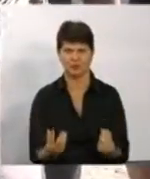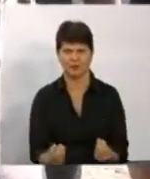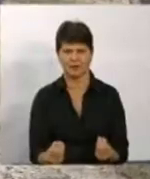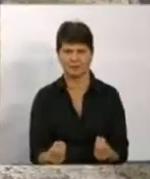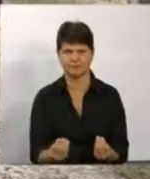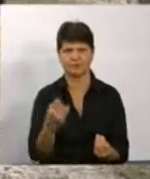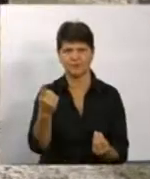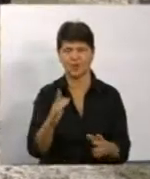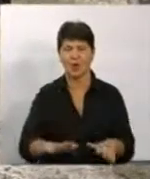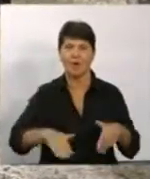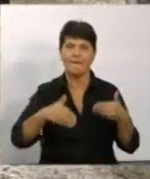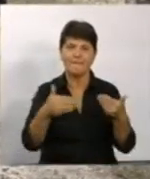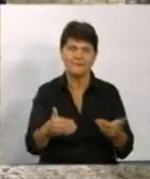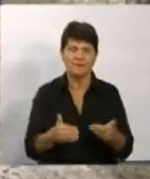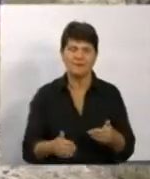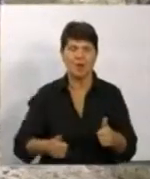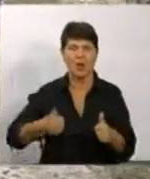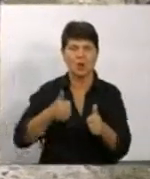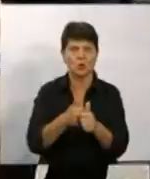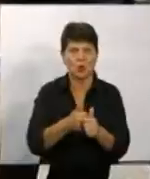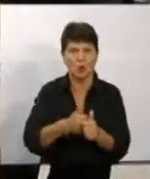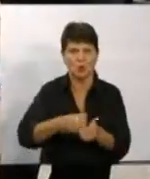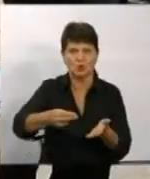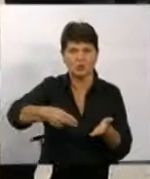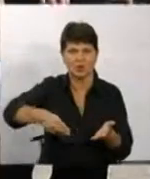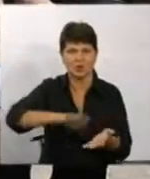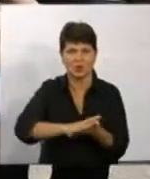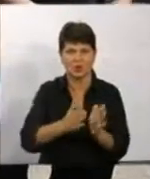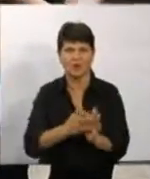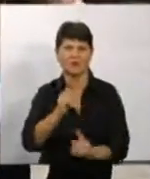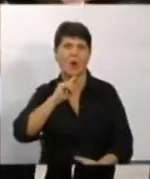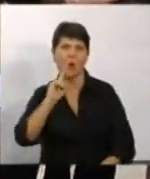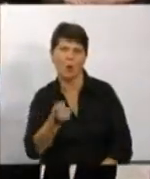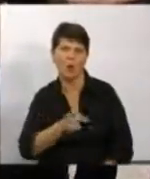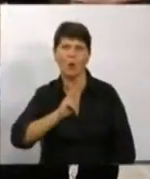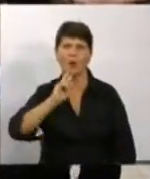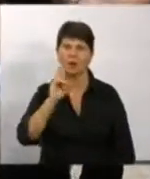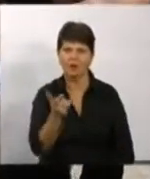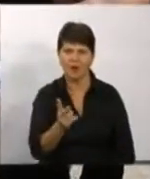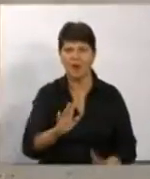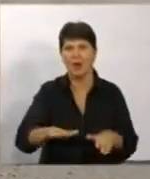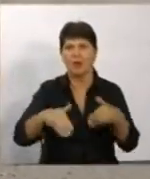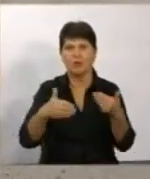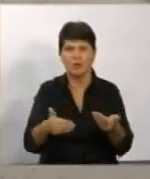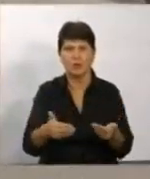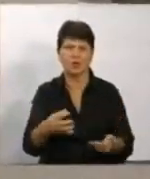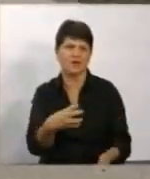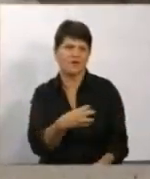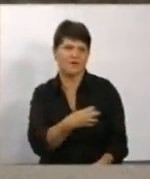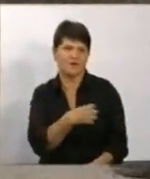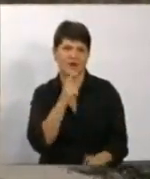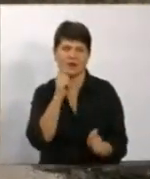Вони пропонують нам дозаключити договір, ще кому на рік, кому на два роки. Пропонують вже винагороду,